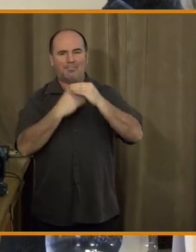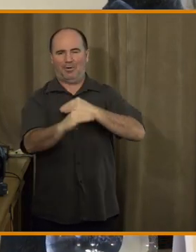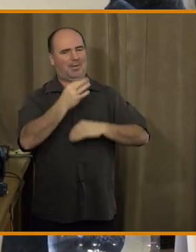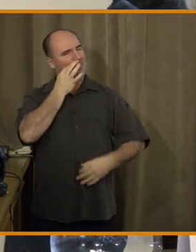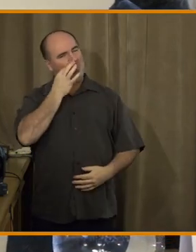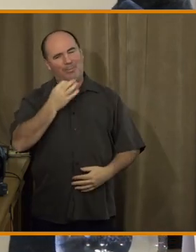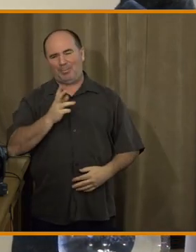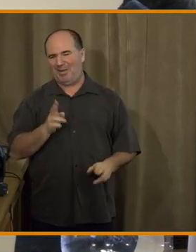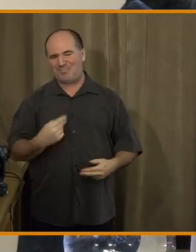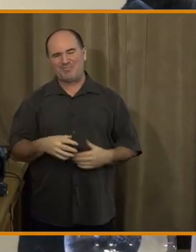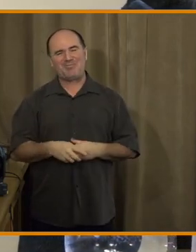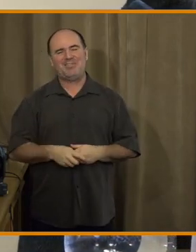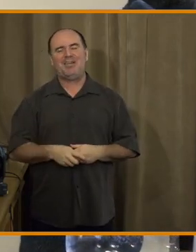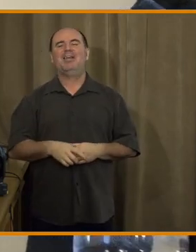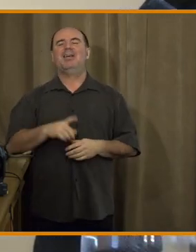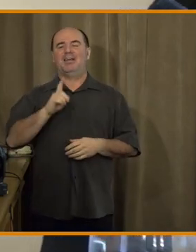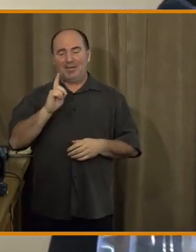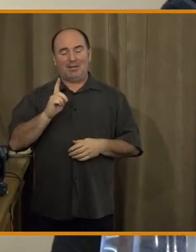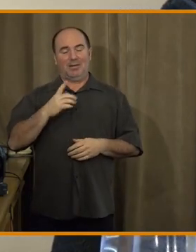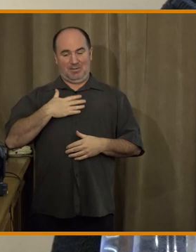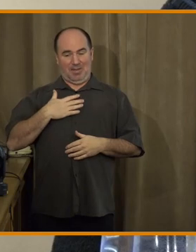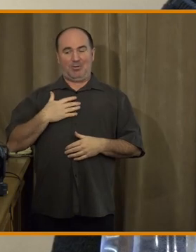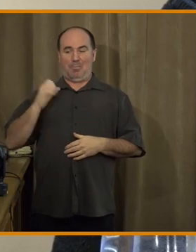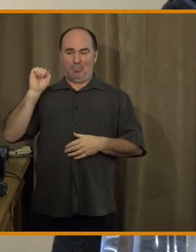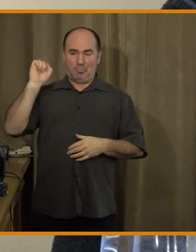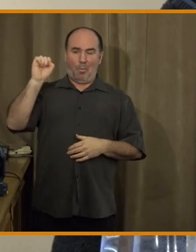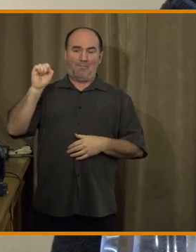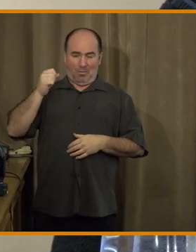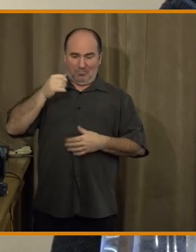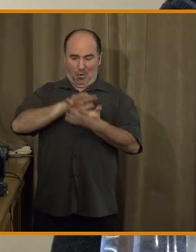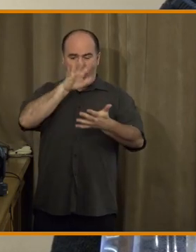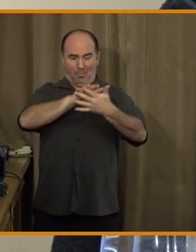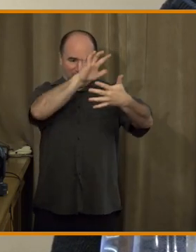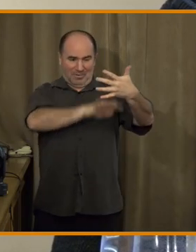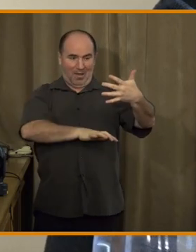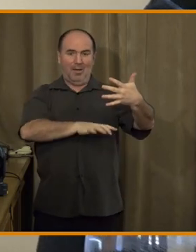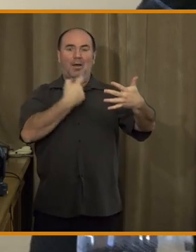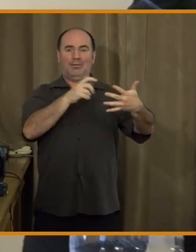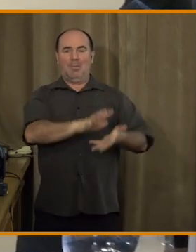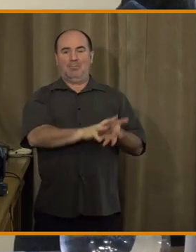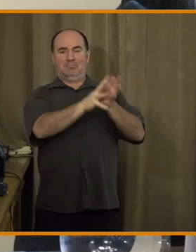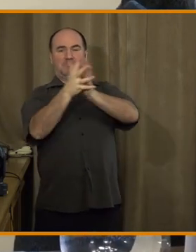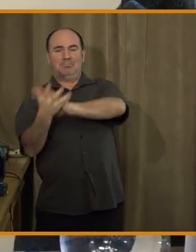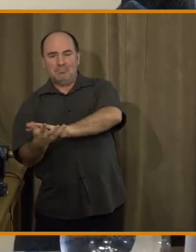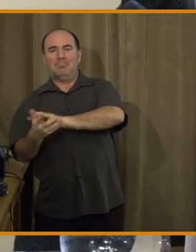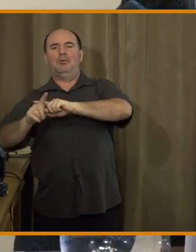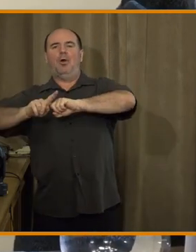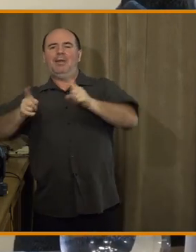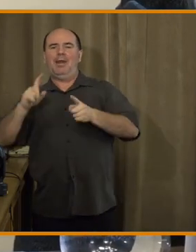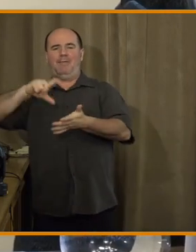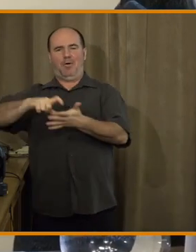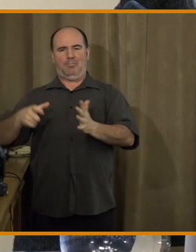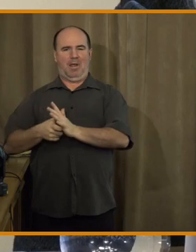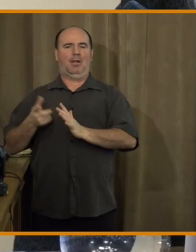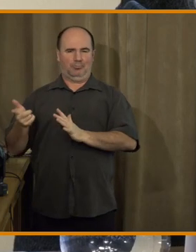my hodláme ty původní naše obsahy transformovat do různých dalších formátů. S tím počítejte